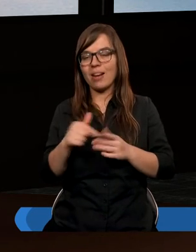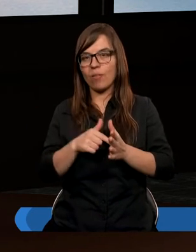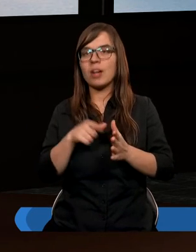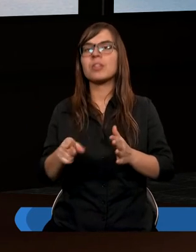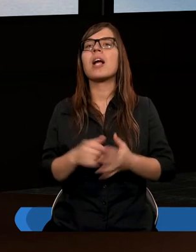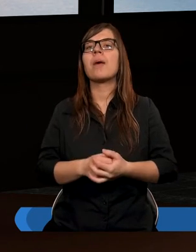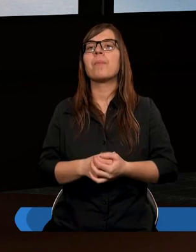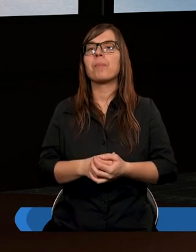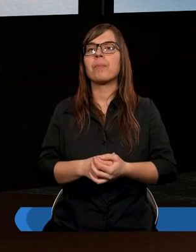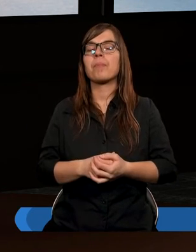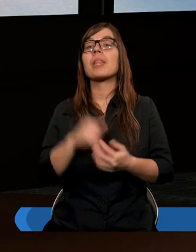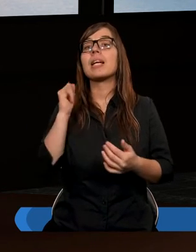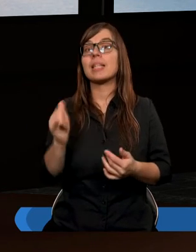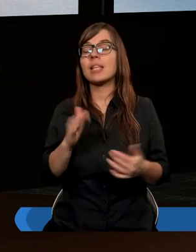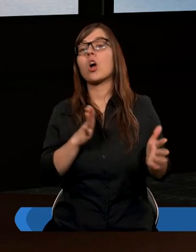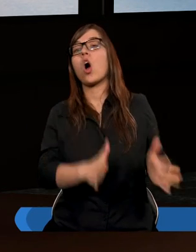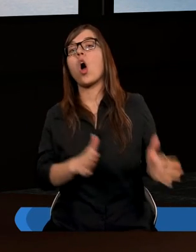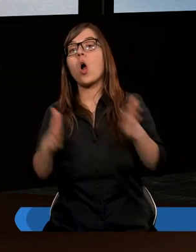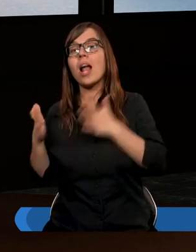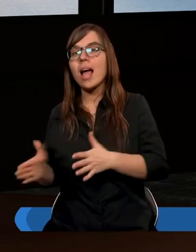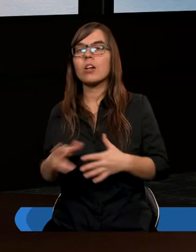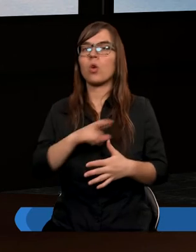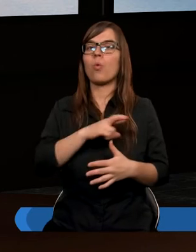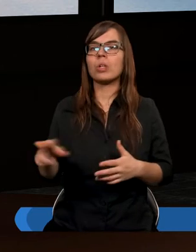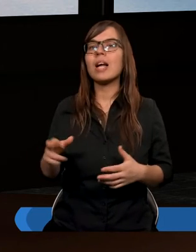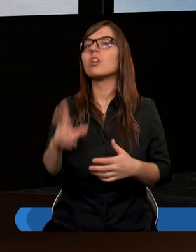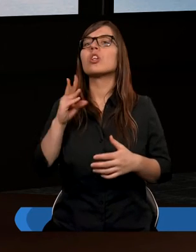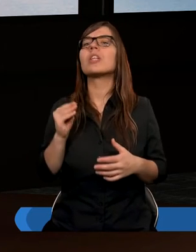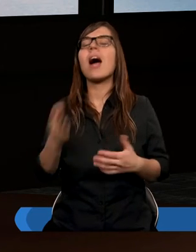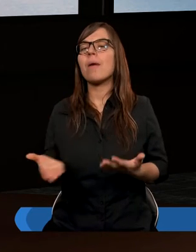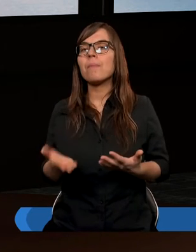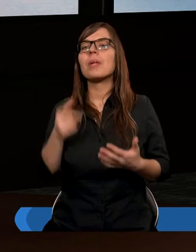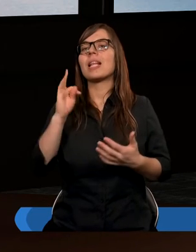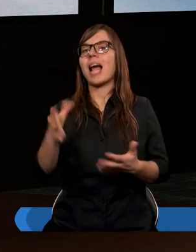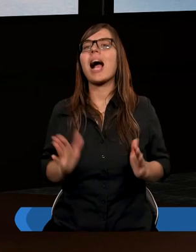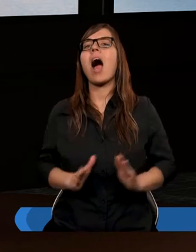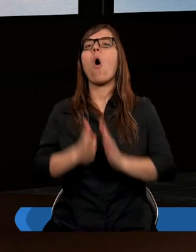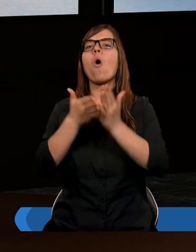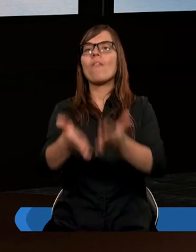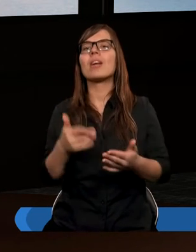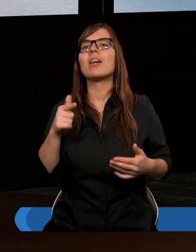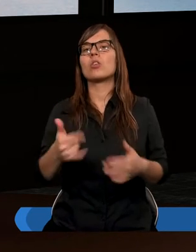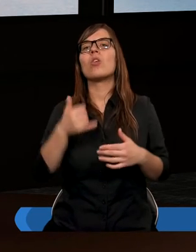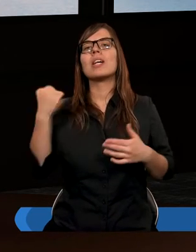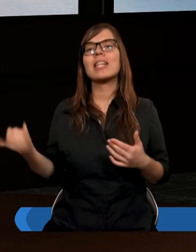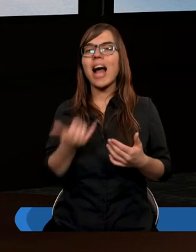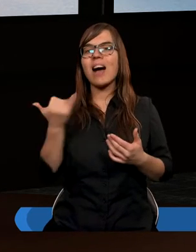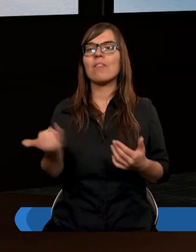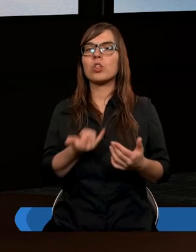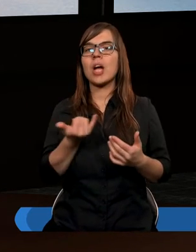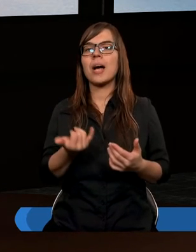i kolejną rzeczą że taka ofiarność to nas zawsze